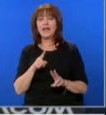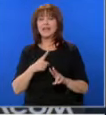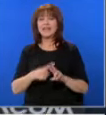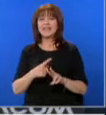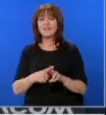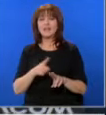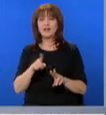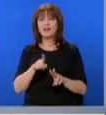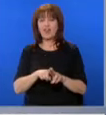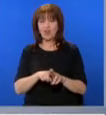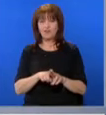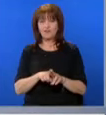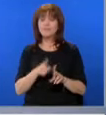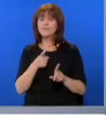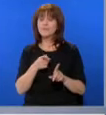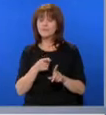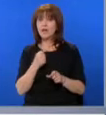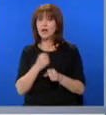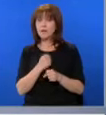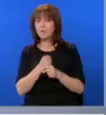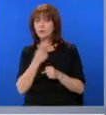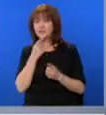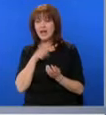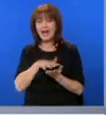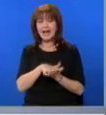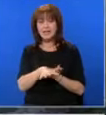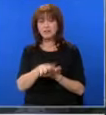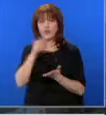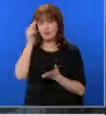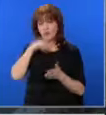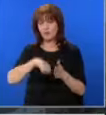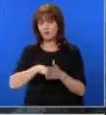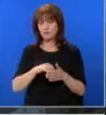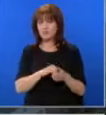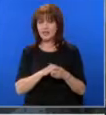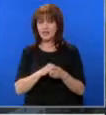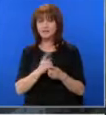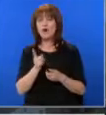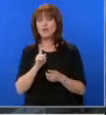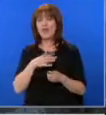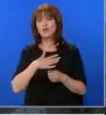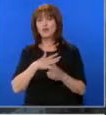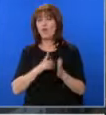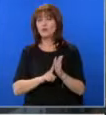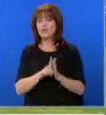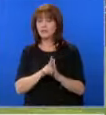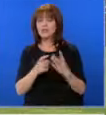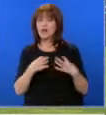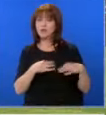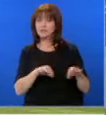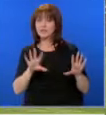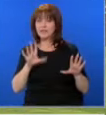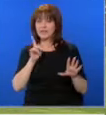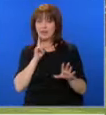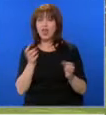неговата смяна. Работи се по оптимизиране разходите на БФСЕ на база неудовлетворителни резултати от позициите са освободени 10 души.